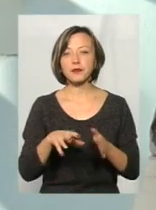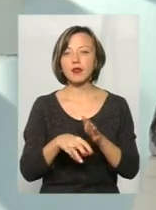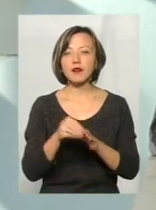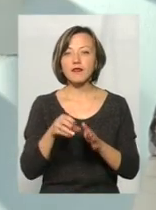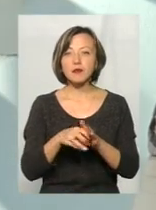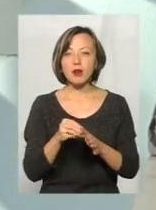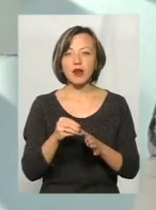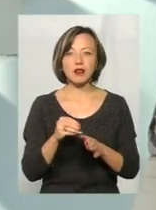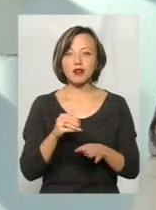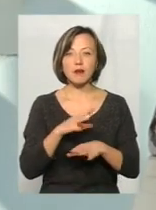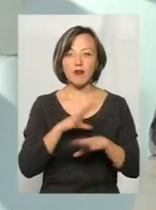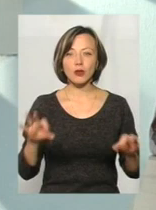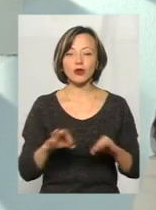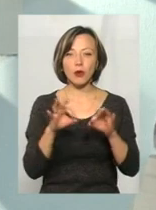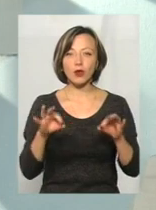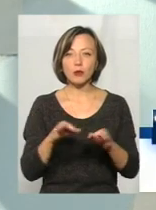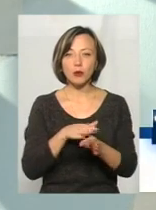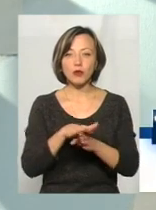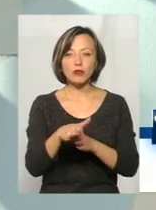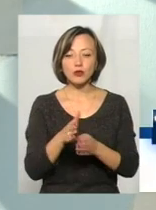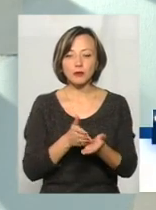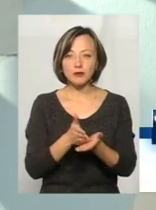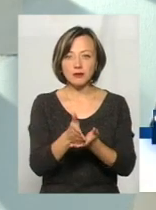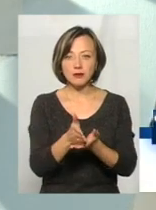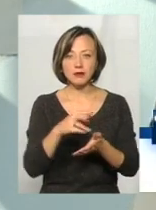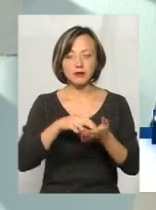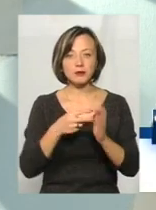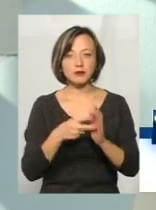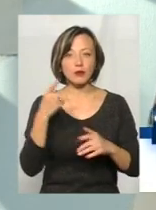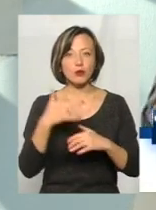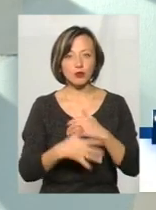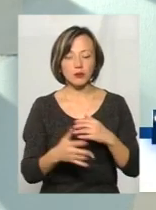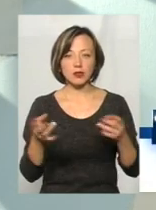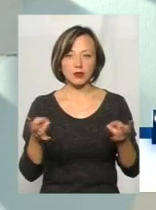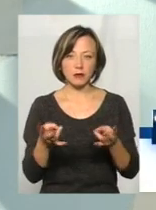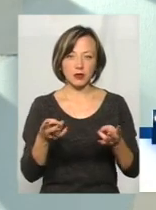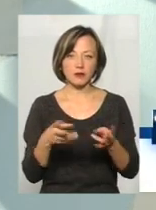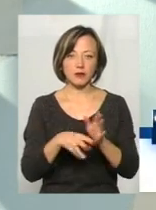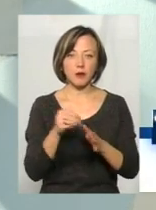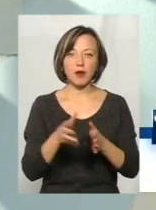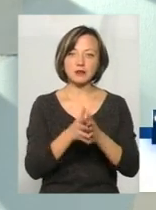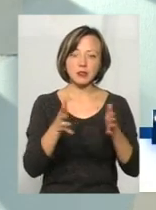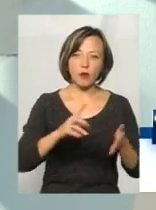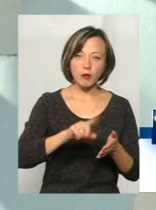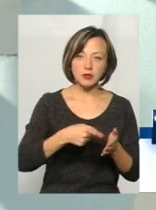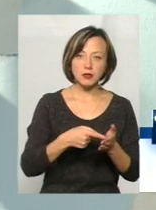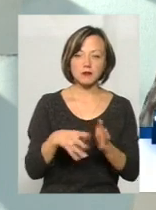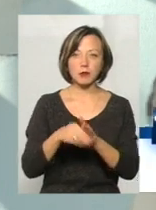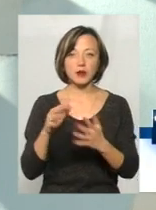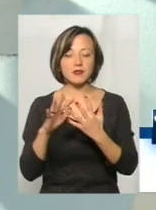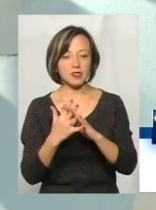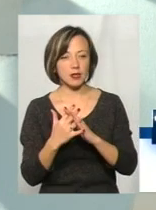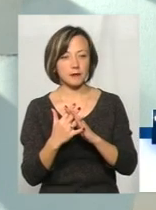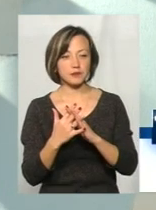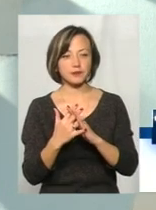прогнозованими, це, друге, і поведінка виборця, але давайте розуміти вибори, до прикладу, в великому місті і вибори в селі.